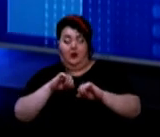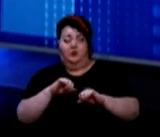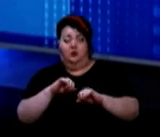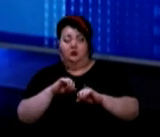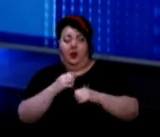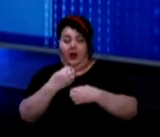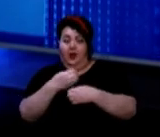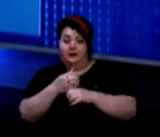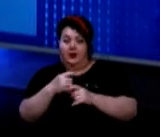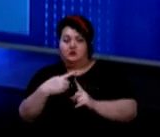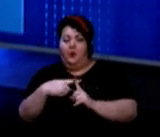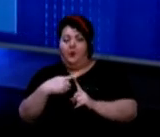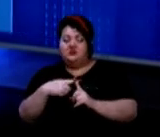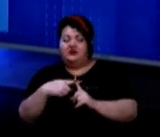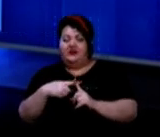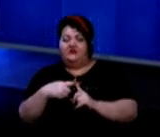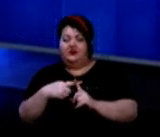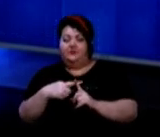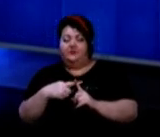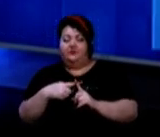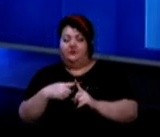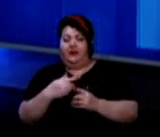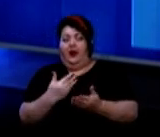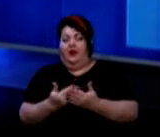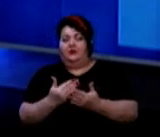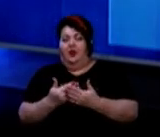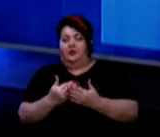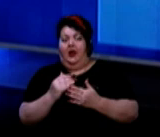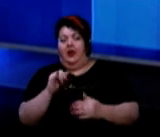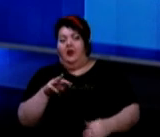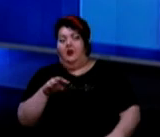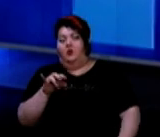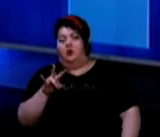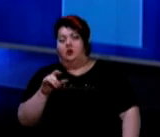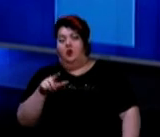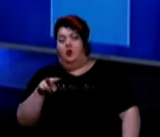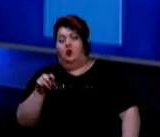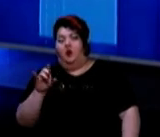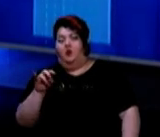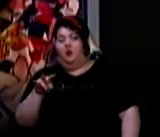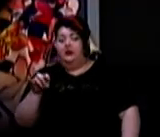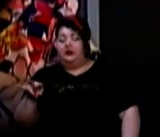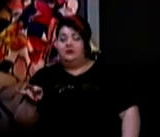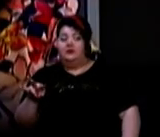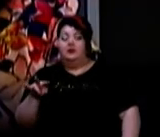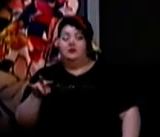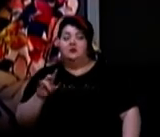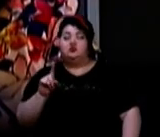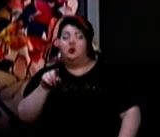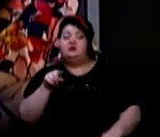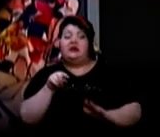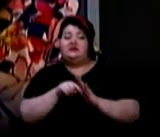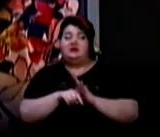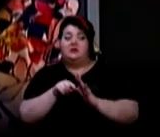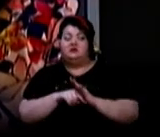позитивний, наприклад, на імуноглобуліни М чи Дж, я пізніше наголошу, що це значить